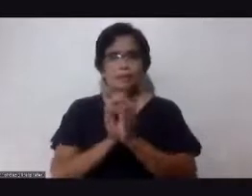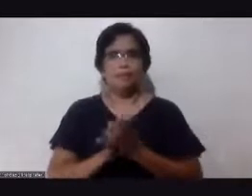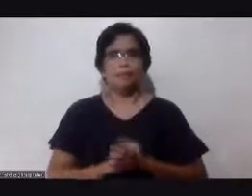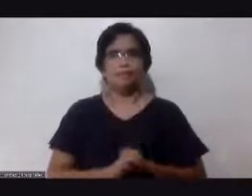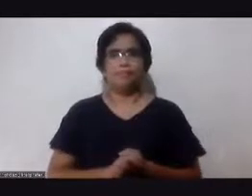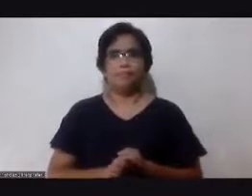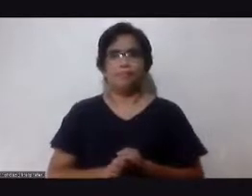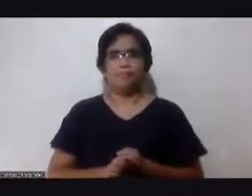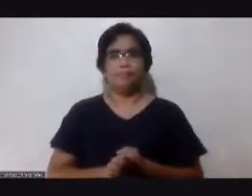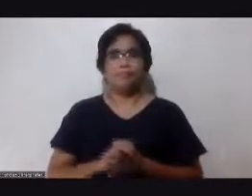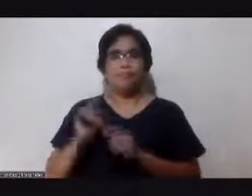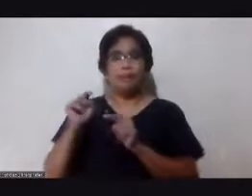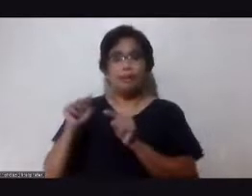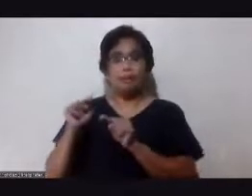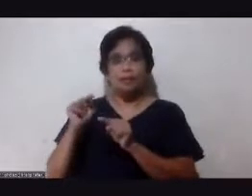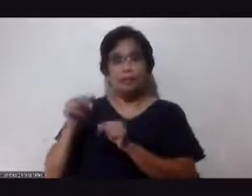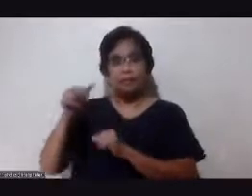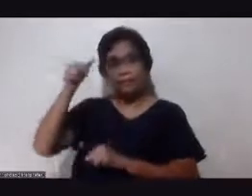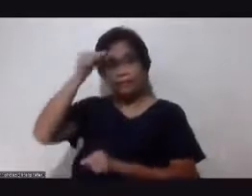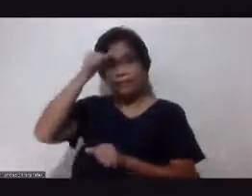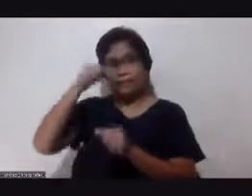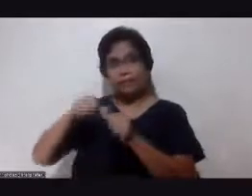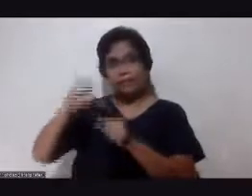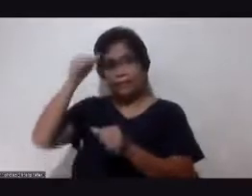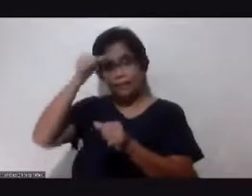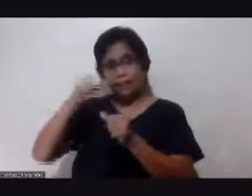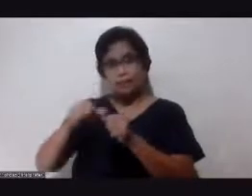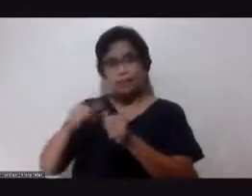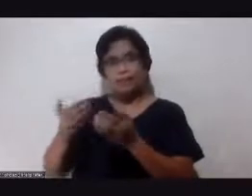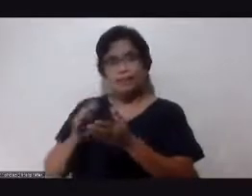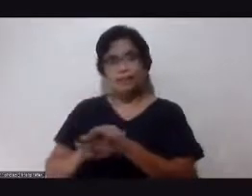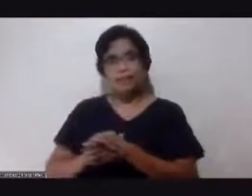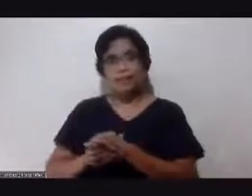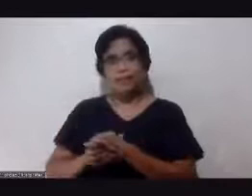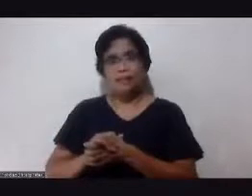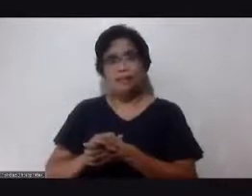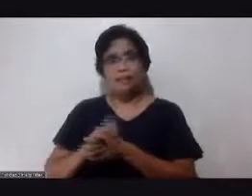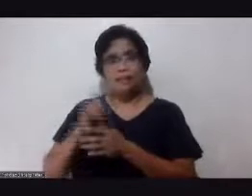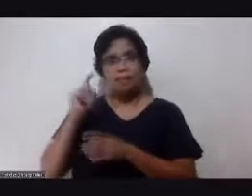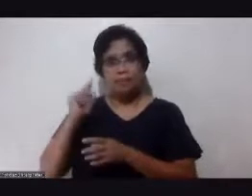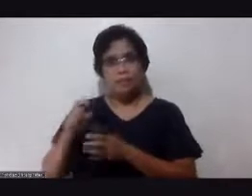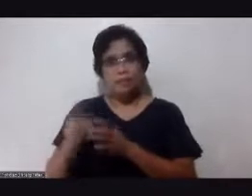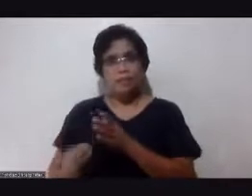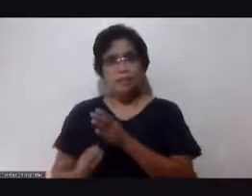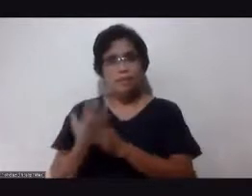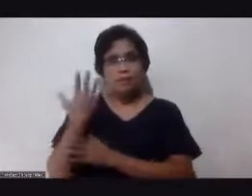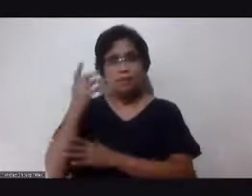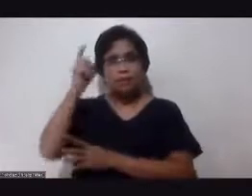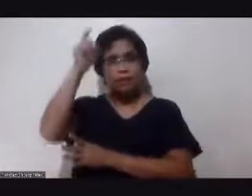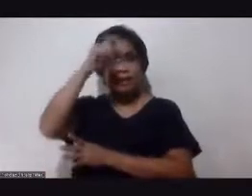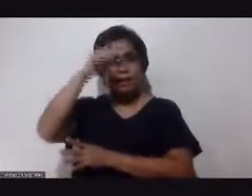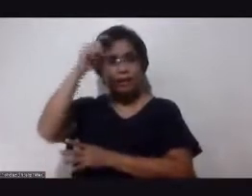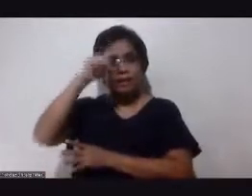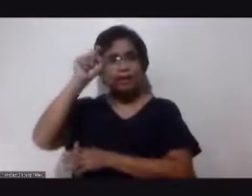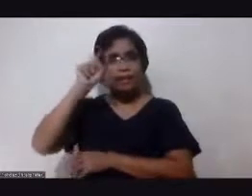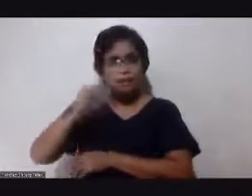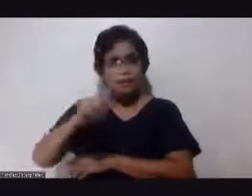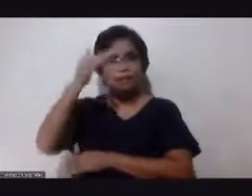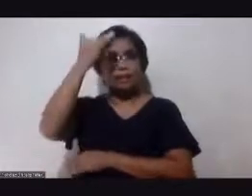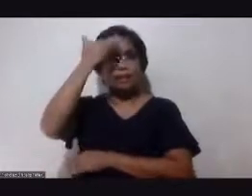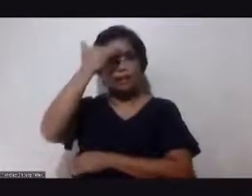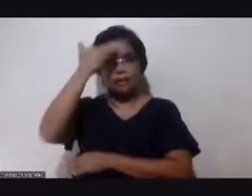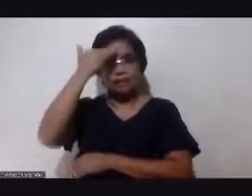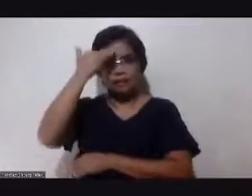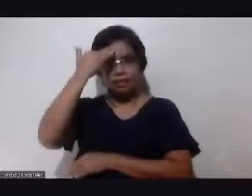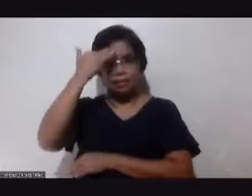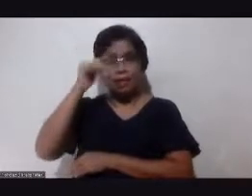Yung pinagkatandaan natin, diba? Yes. We should have grown wiser with age. Yes. So, dapat alam na natin. So,